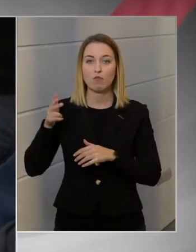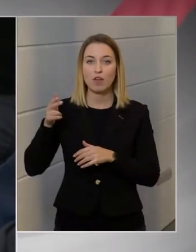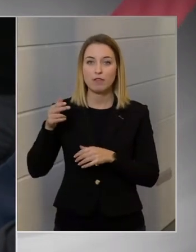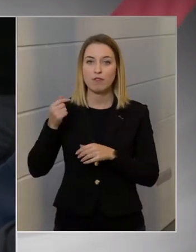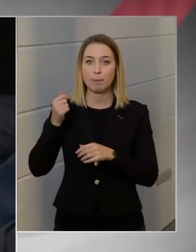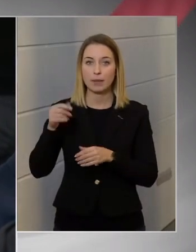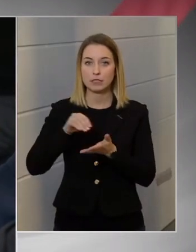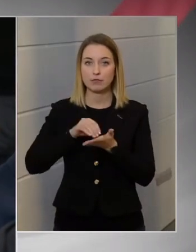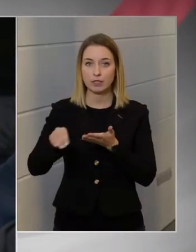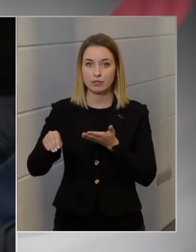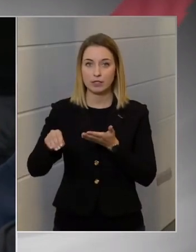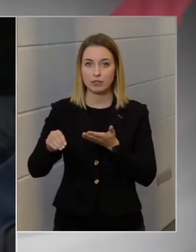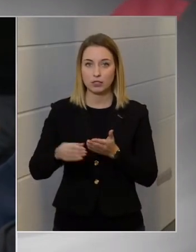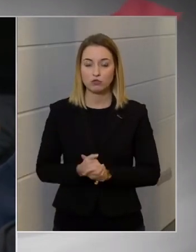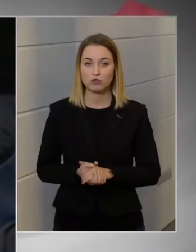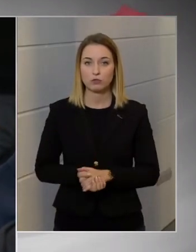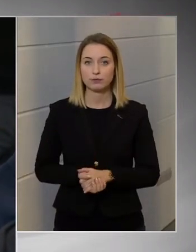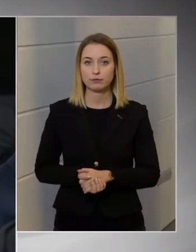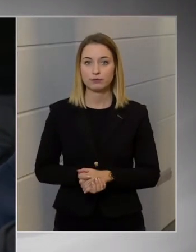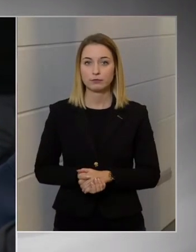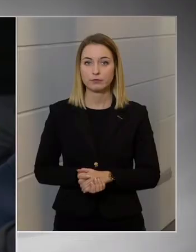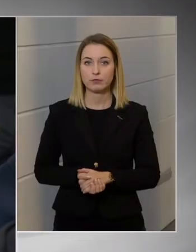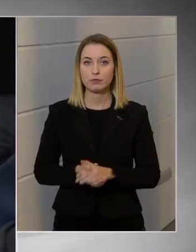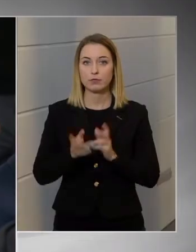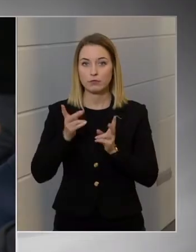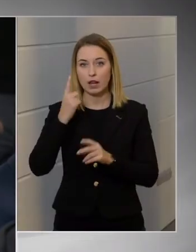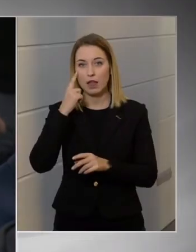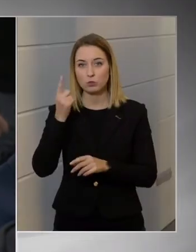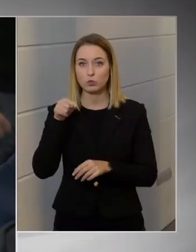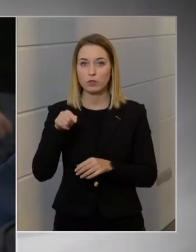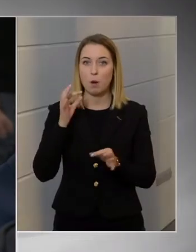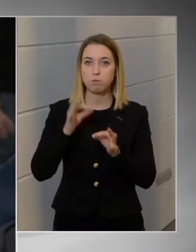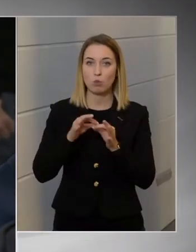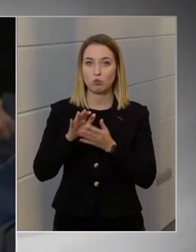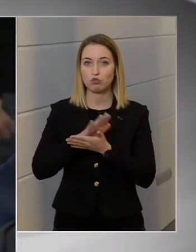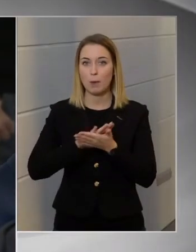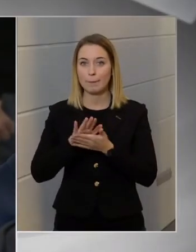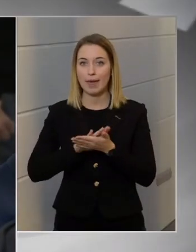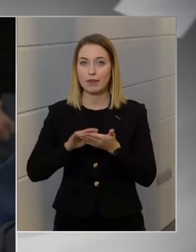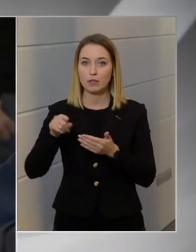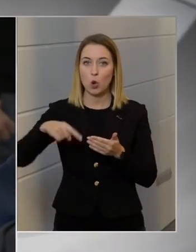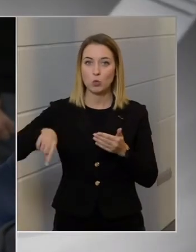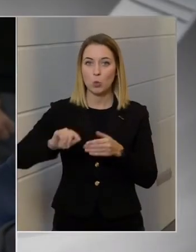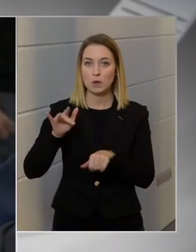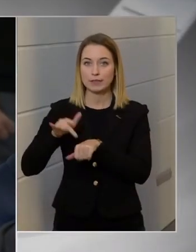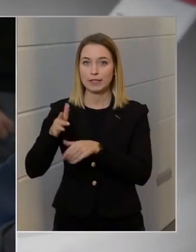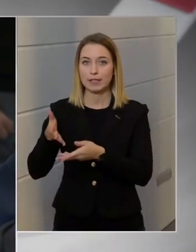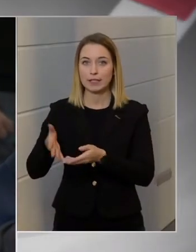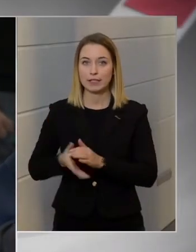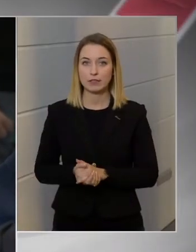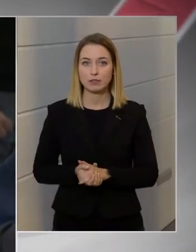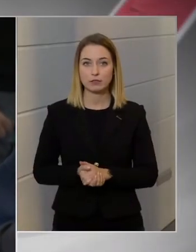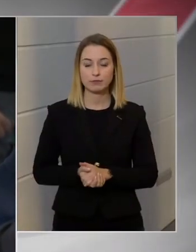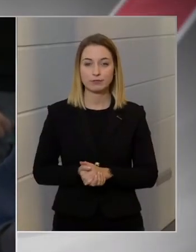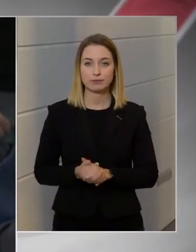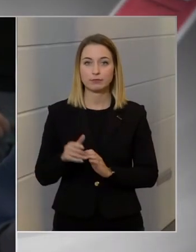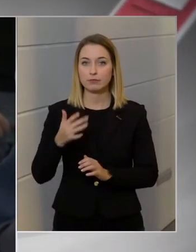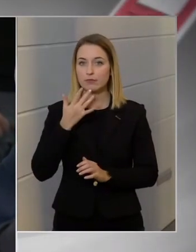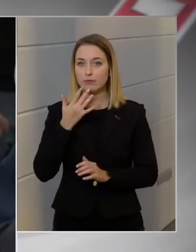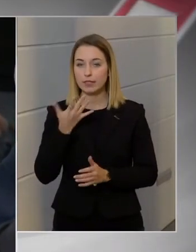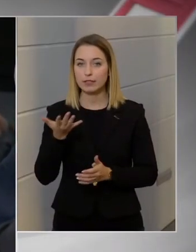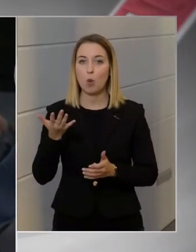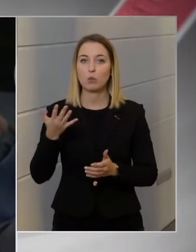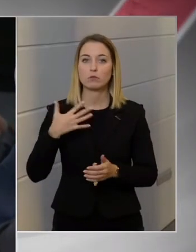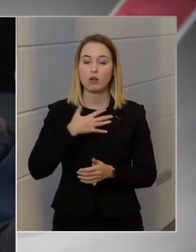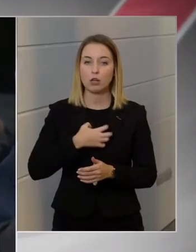kifizetése, hatai fegyverpénz kifizetése, hogy lehet-e tudni, hogy ez pontosan milyen kört érint? Tehát itt például a